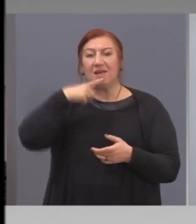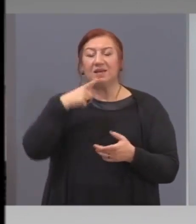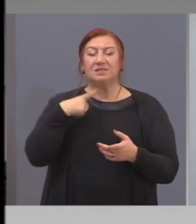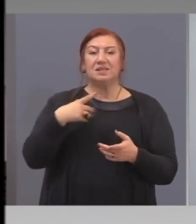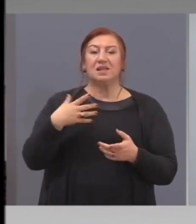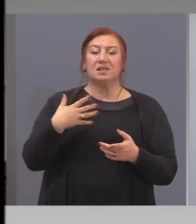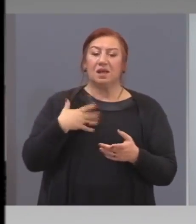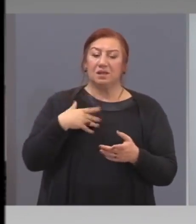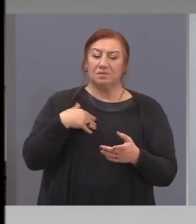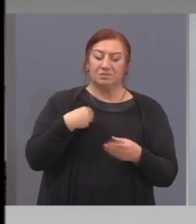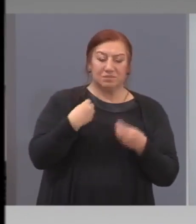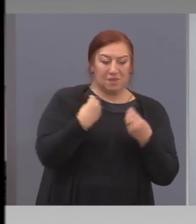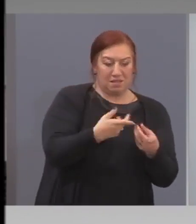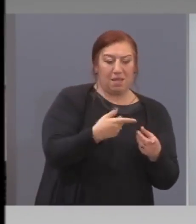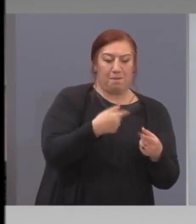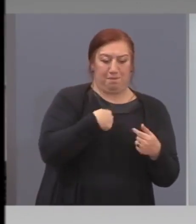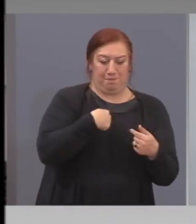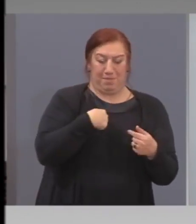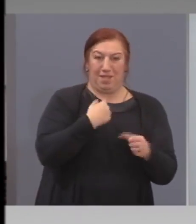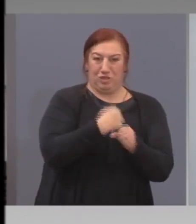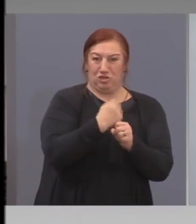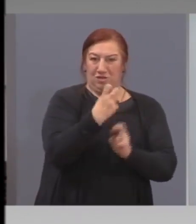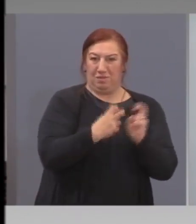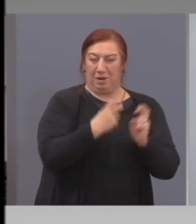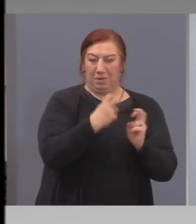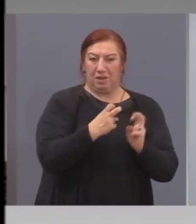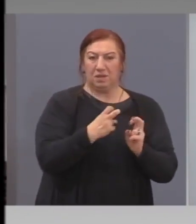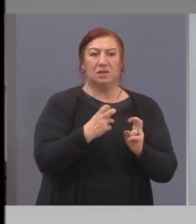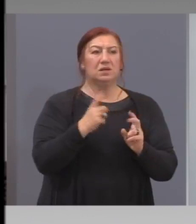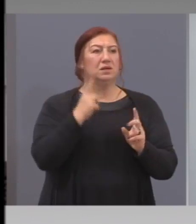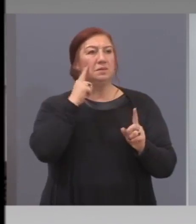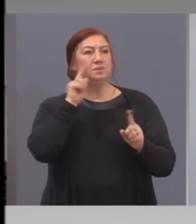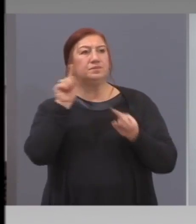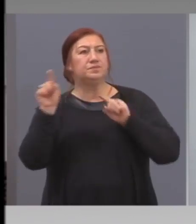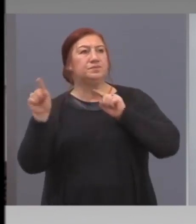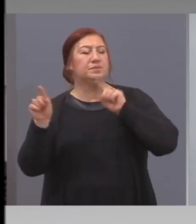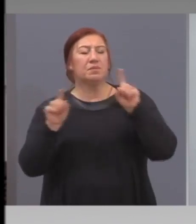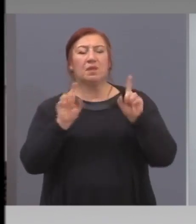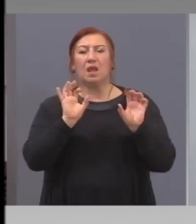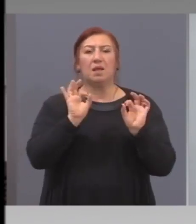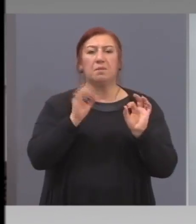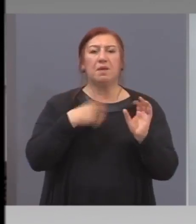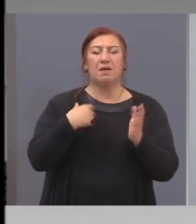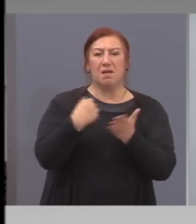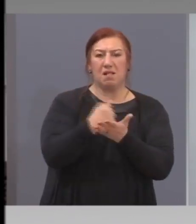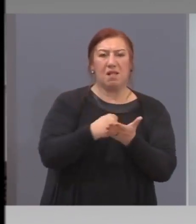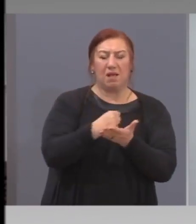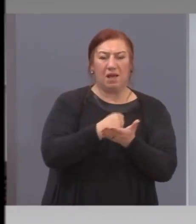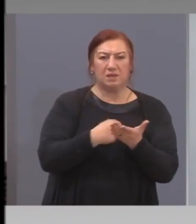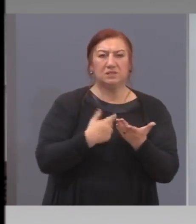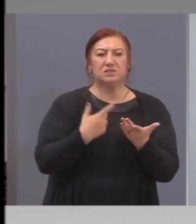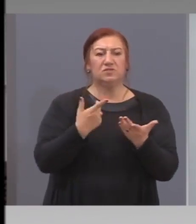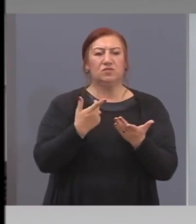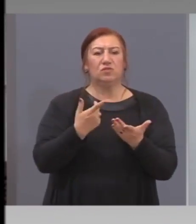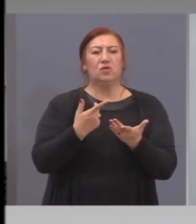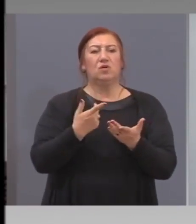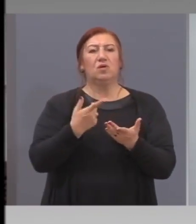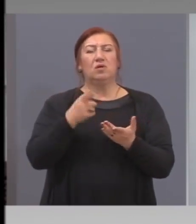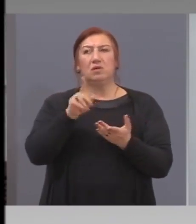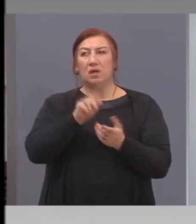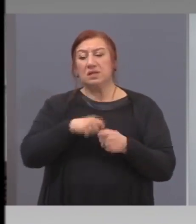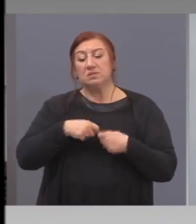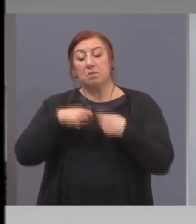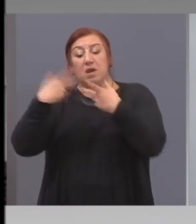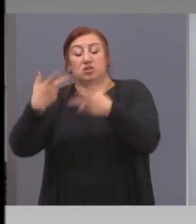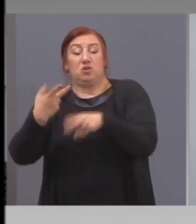седмици в такането. Където намериме от тези медикаменти, покутийки, болниците